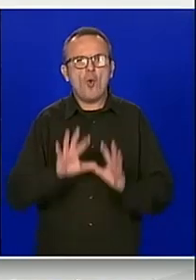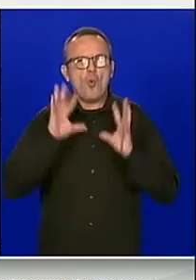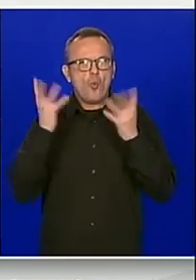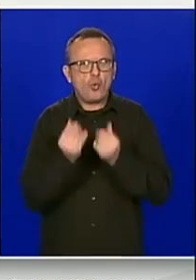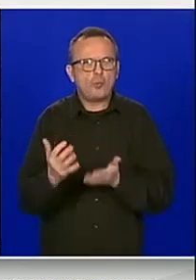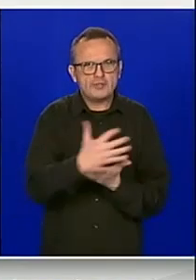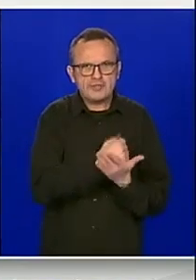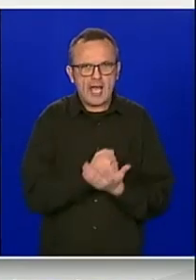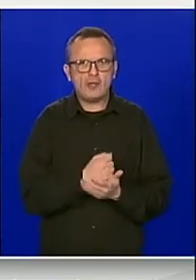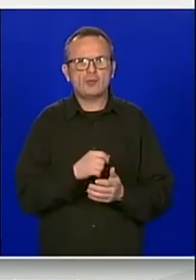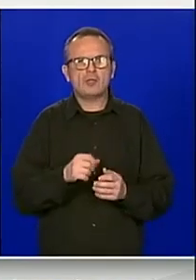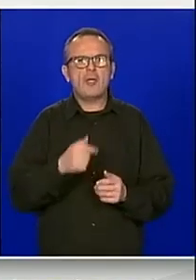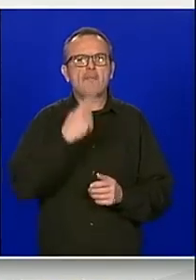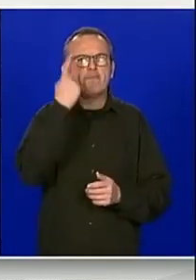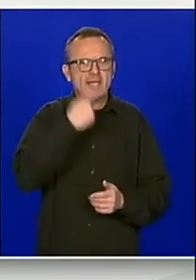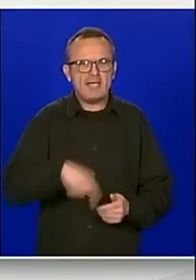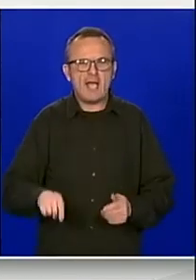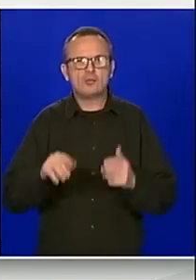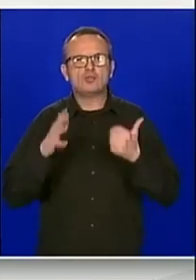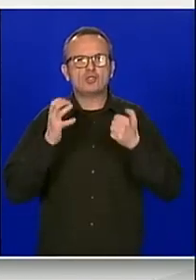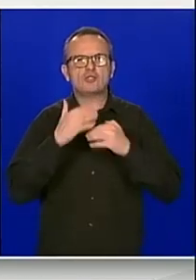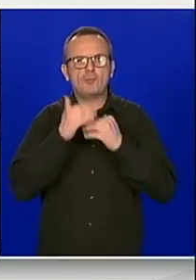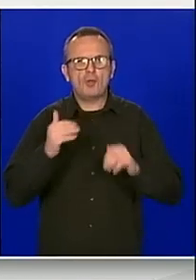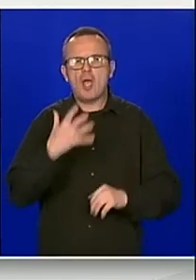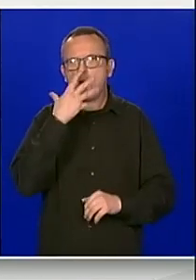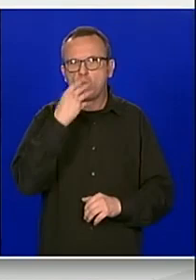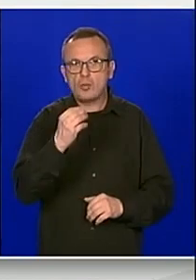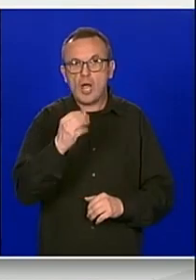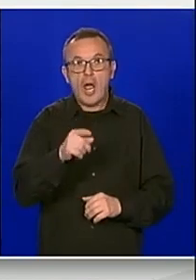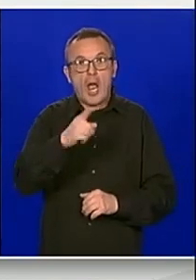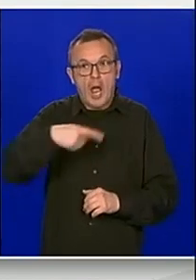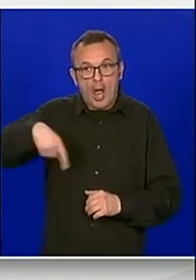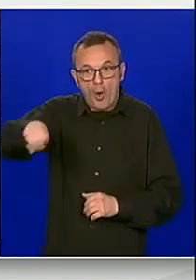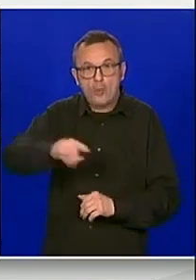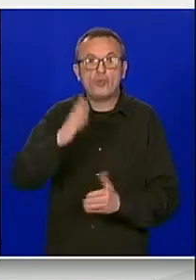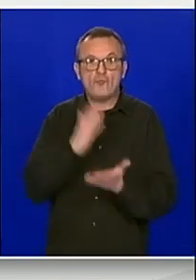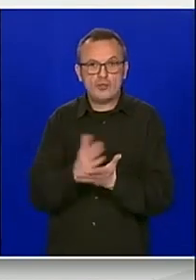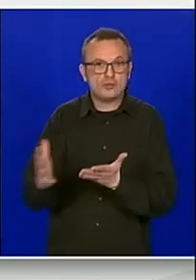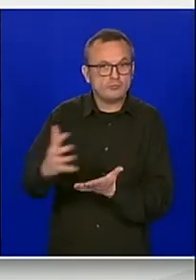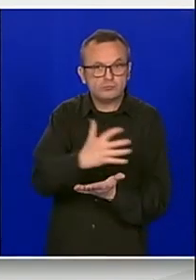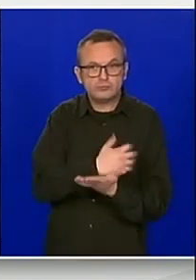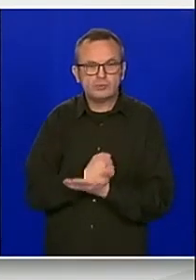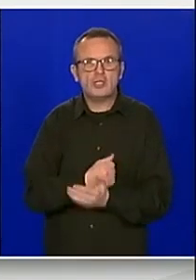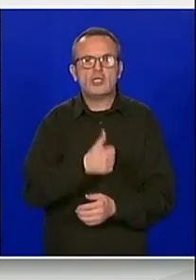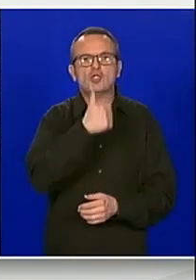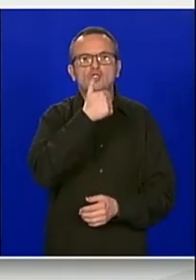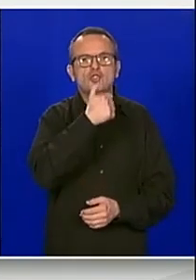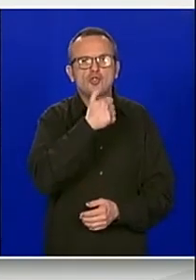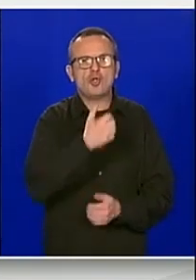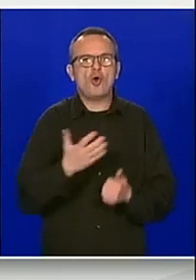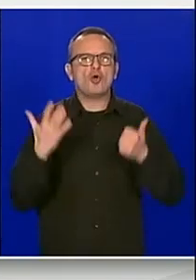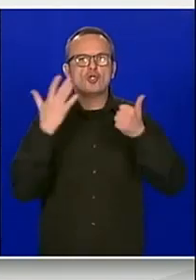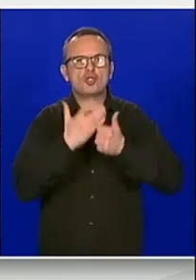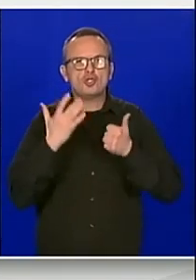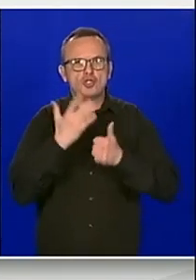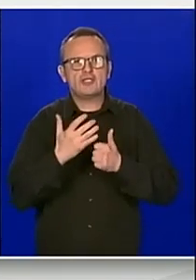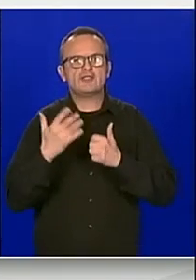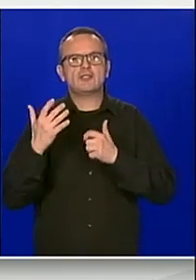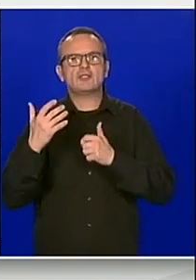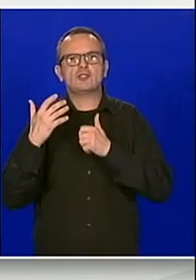milijardu i 690 milijuna kuna, a korisnici su ostvarili dobitu iznosu od 166 milijuna